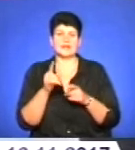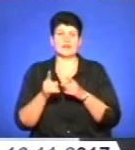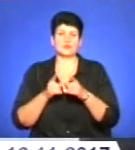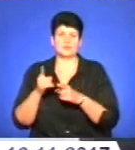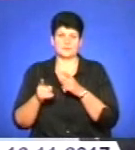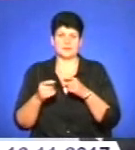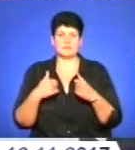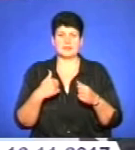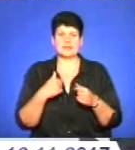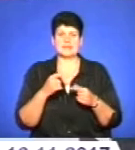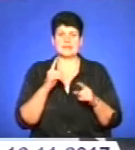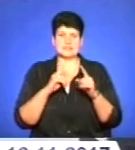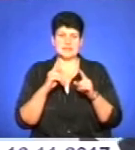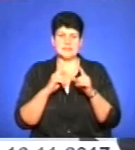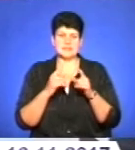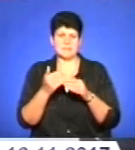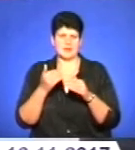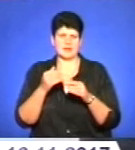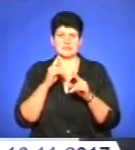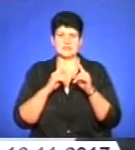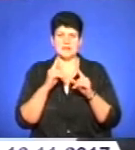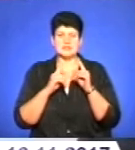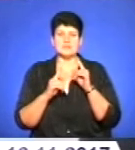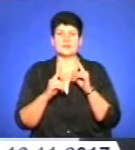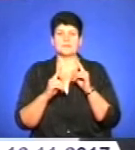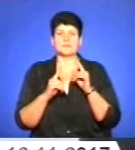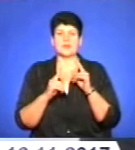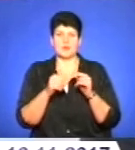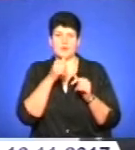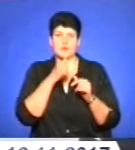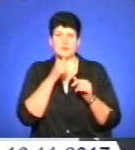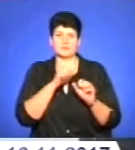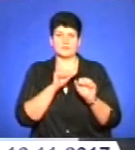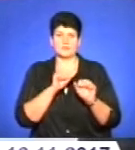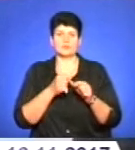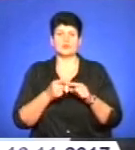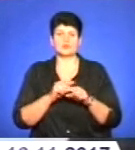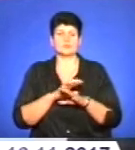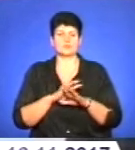Ми ніби на сесії, десь, навіть перед сесією, з активістами місцями пробували відстояти, щоб цього не було.